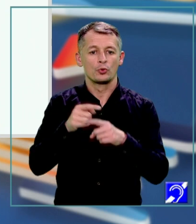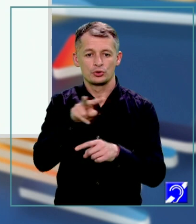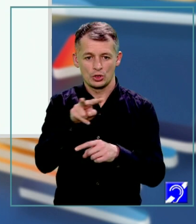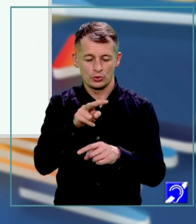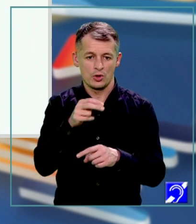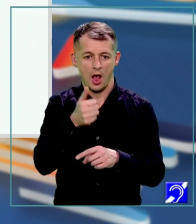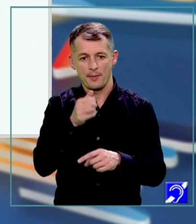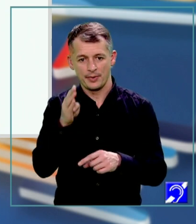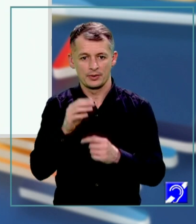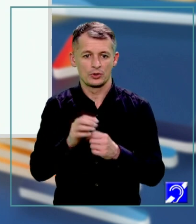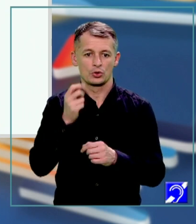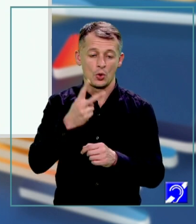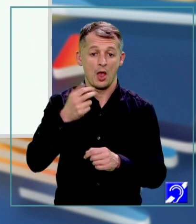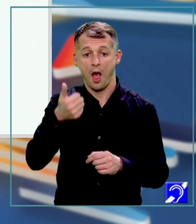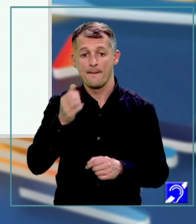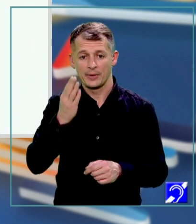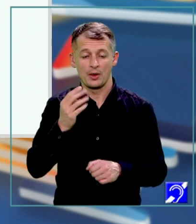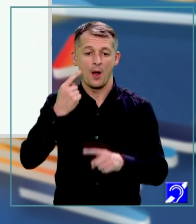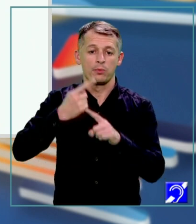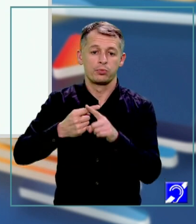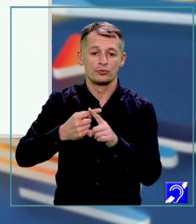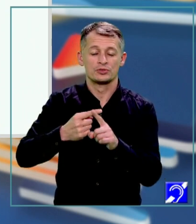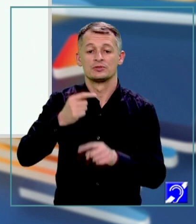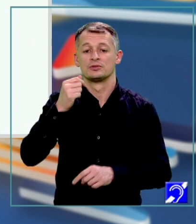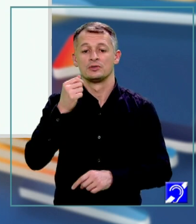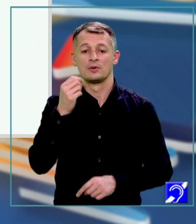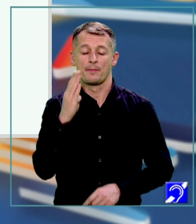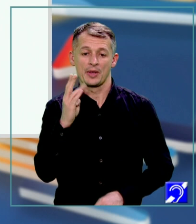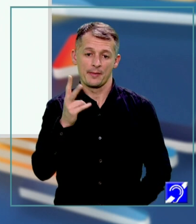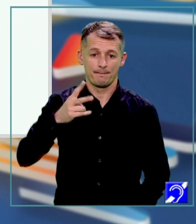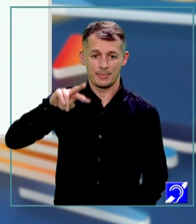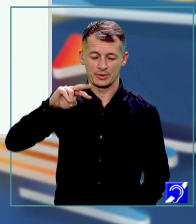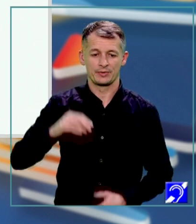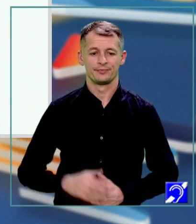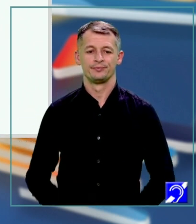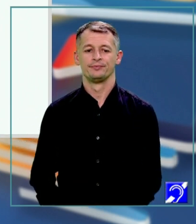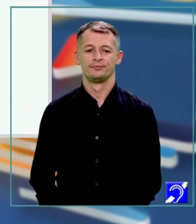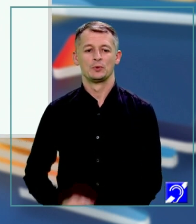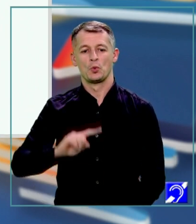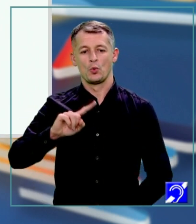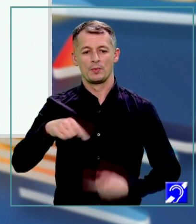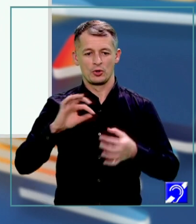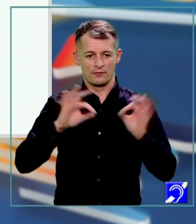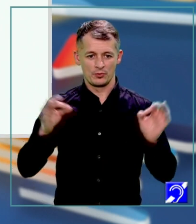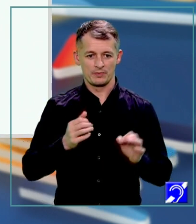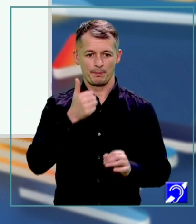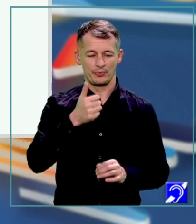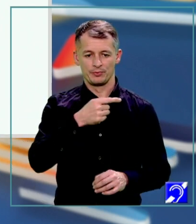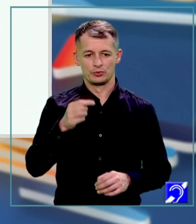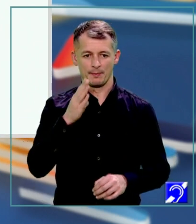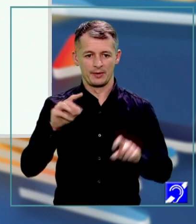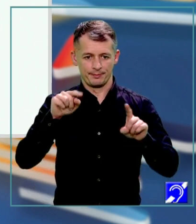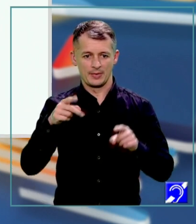termeni, adică 2AB, plus al doilea termen la pătrat, B pătrat. Următoarea formulă, A minus B la